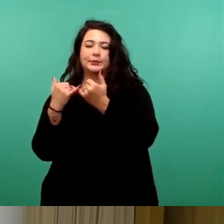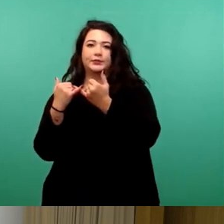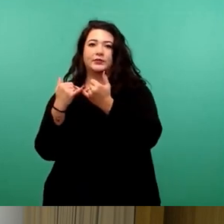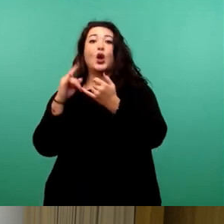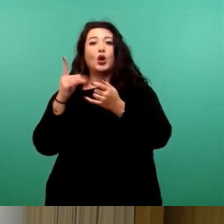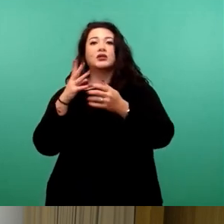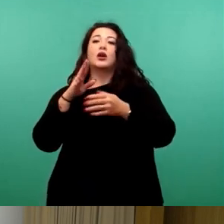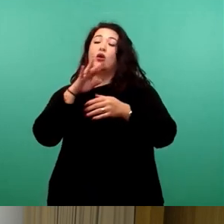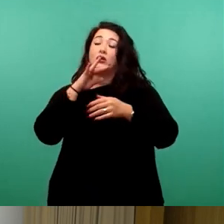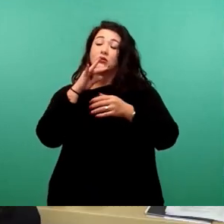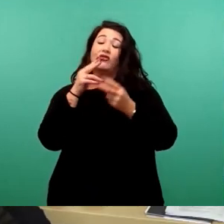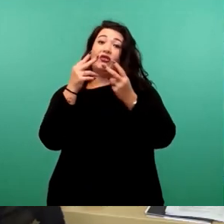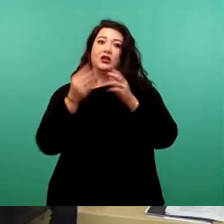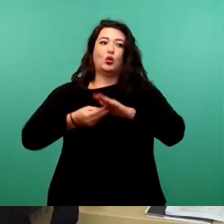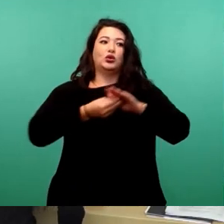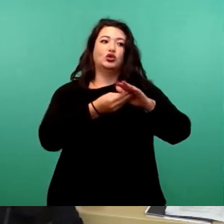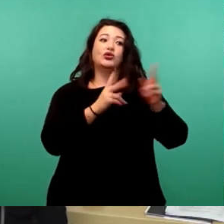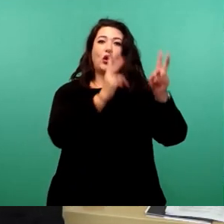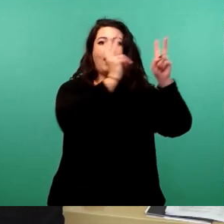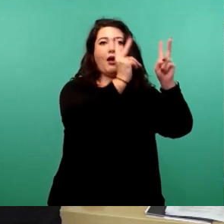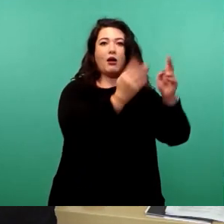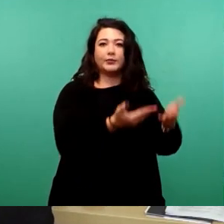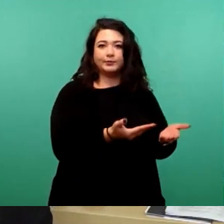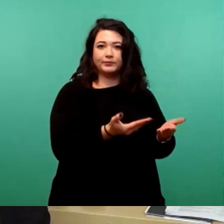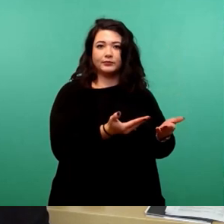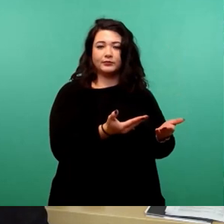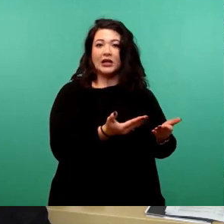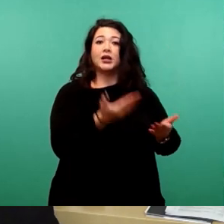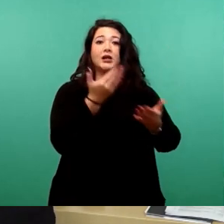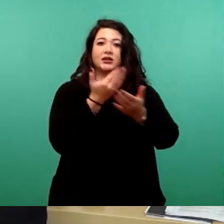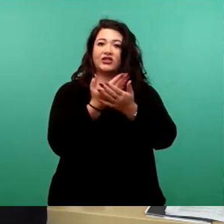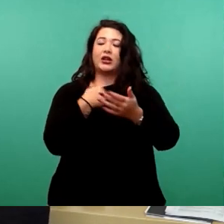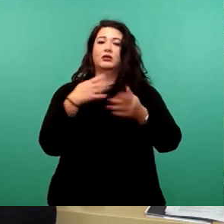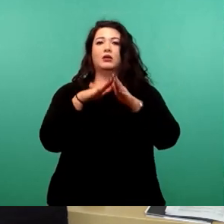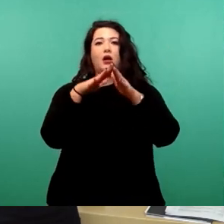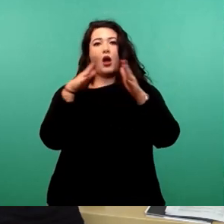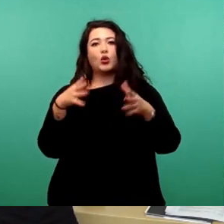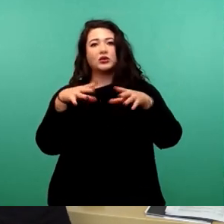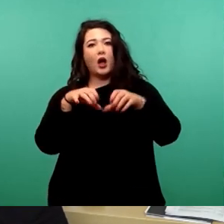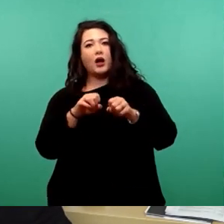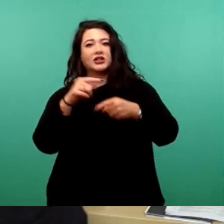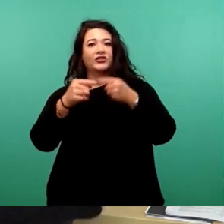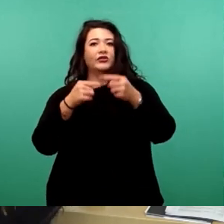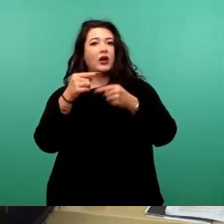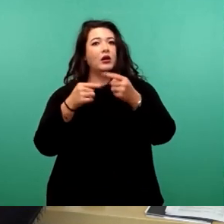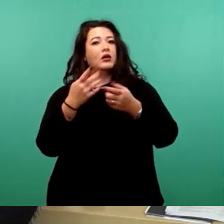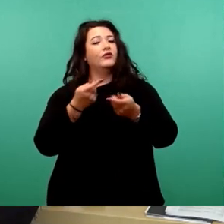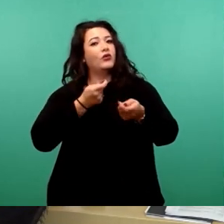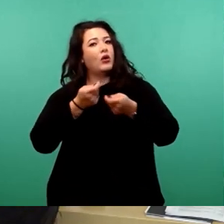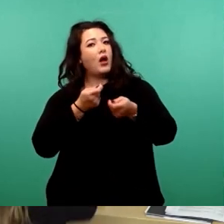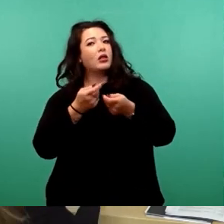für Lehrerinnen und Lehrer. Deshalb haben wir uns in den Haushaltsverhandlungen für die Aufstockung des Personals für